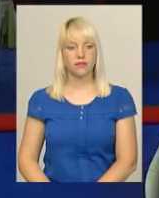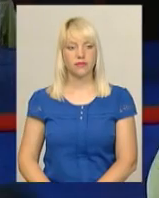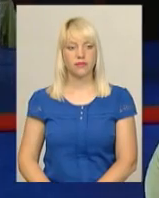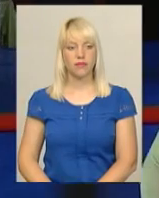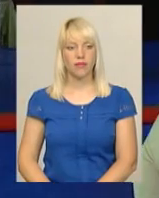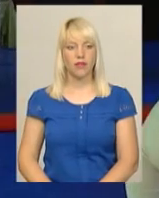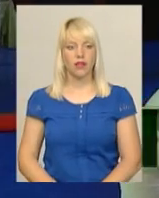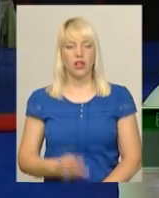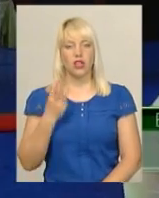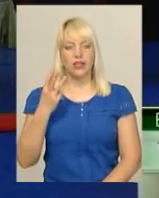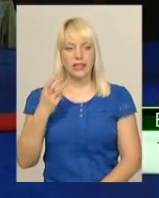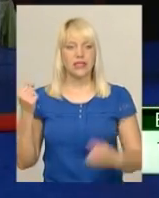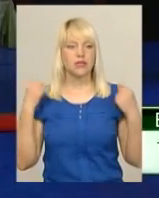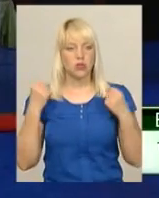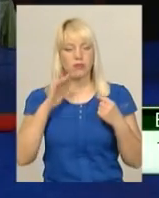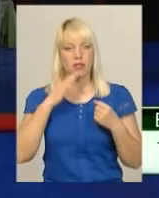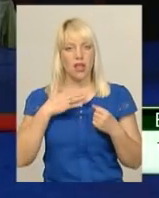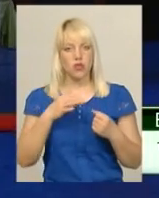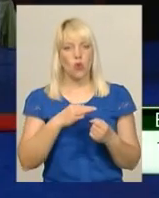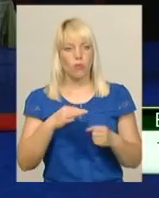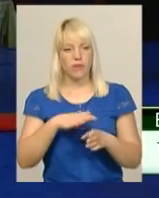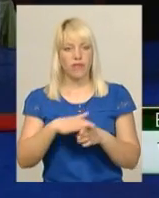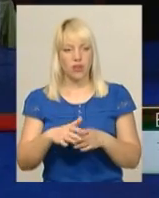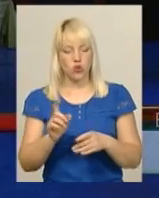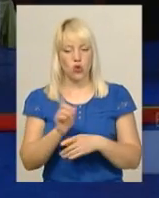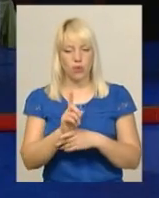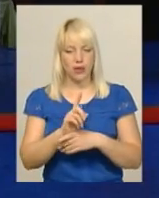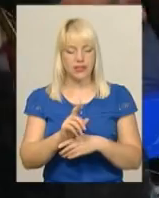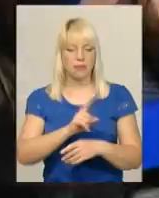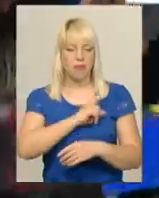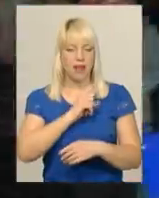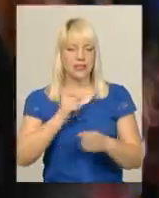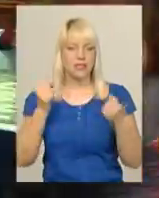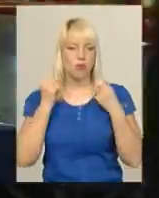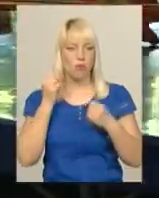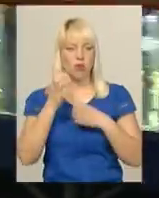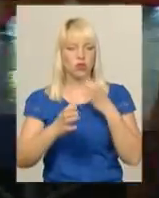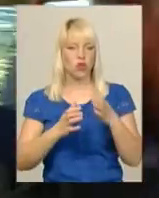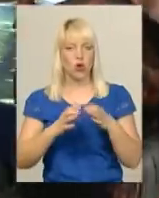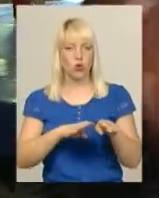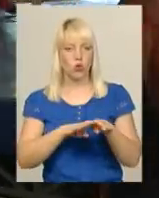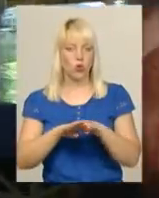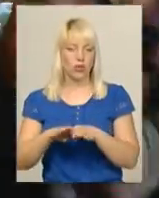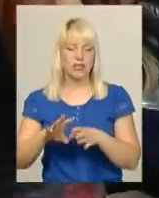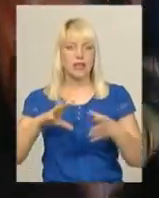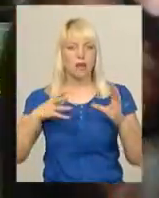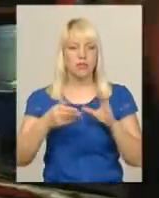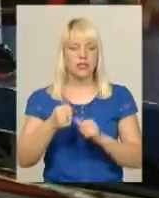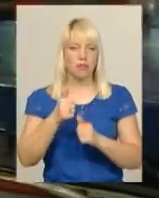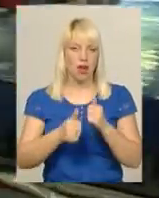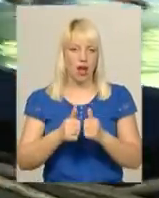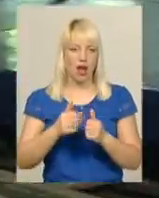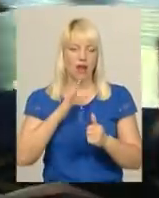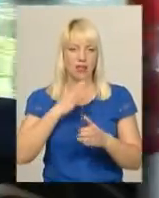Три спортсмени з нашої області виконали норматив майстер спорту міжнародного класу. За підсумками змагань, збірна України посіла перше